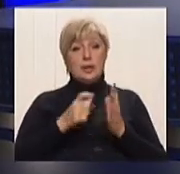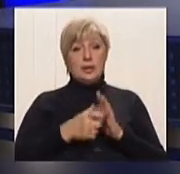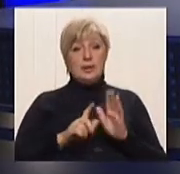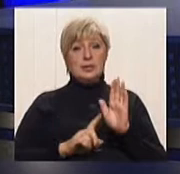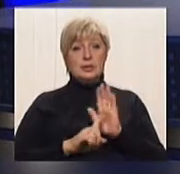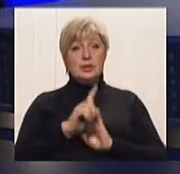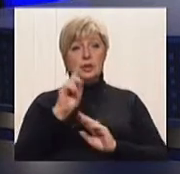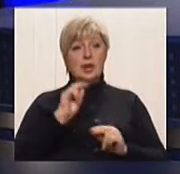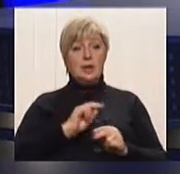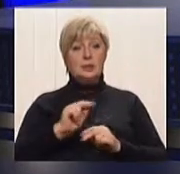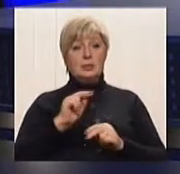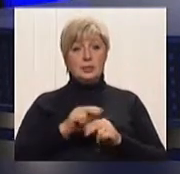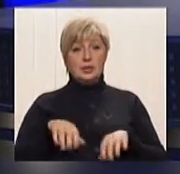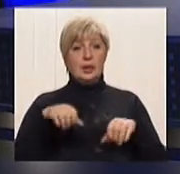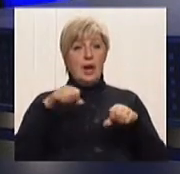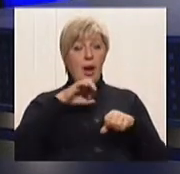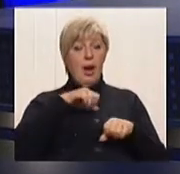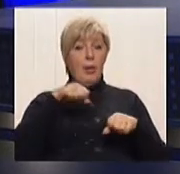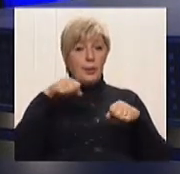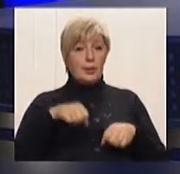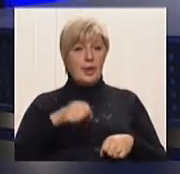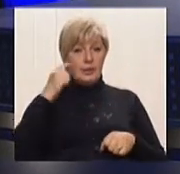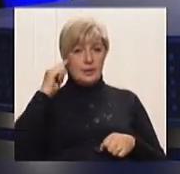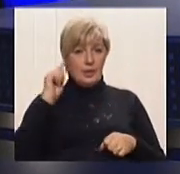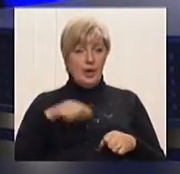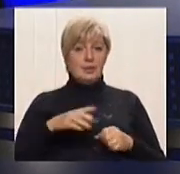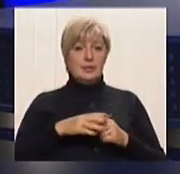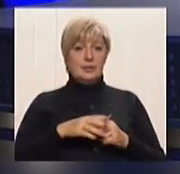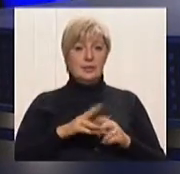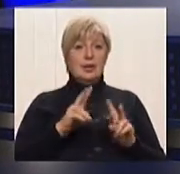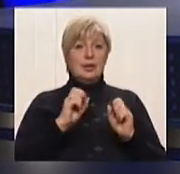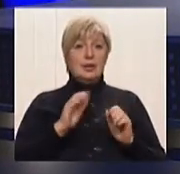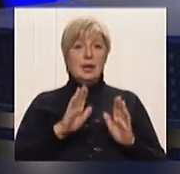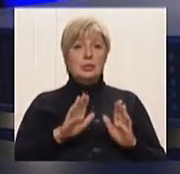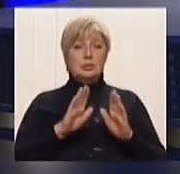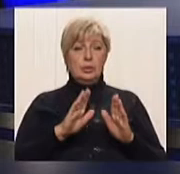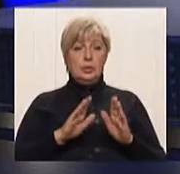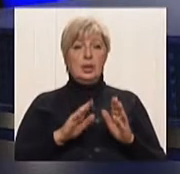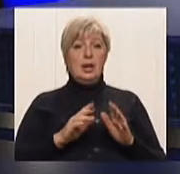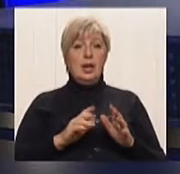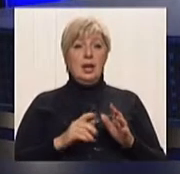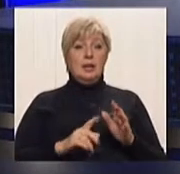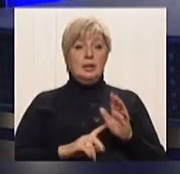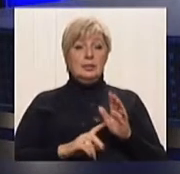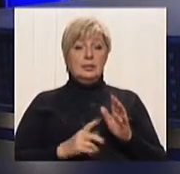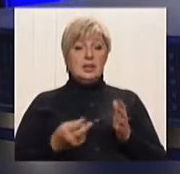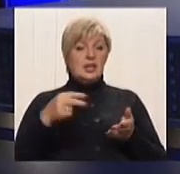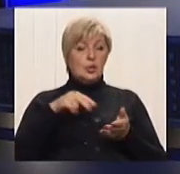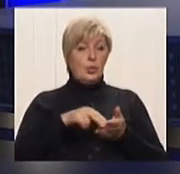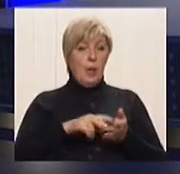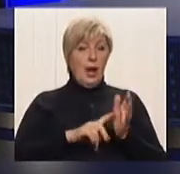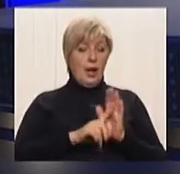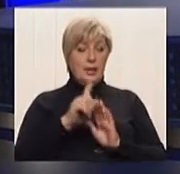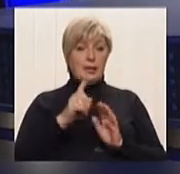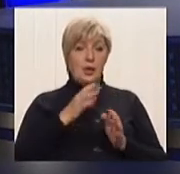правознавство? якійсь можливий... Як тільки починається відповідальність, і як тільки у них визникають юридичні права проводити якісь